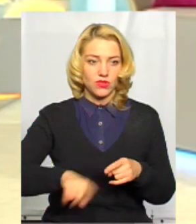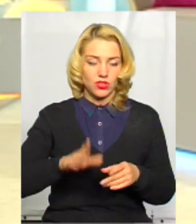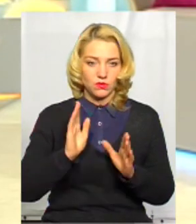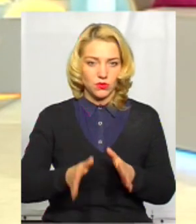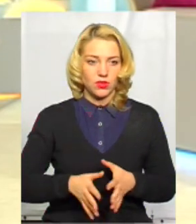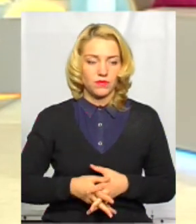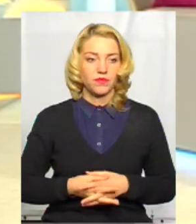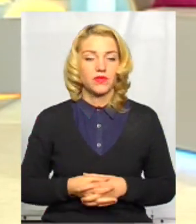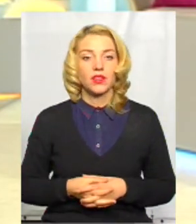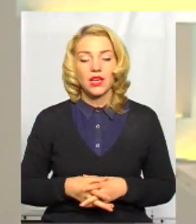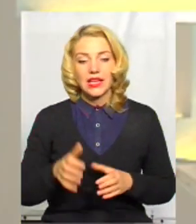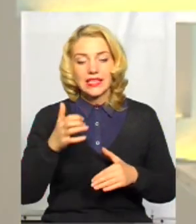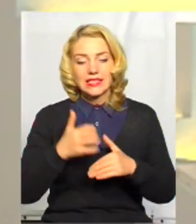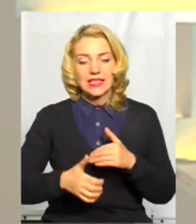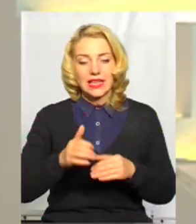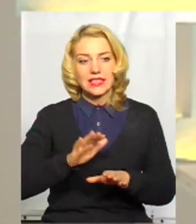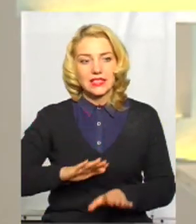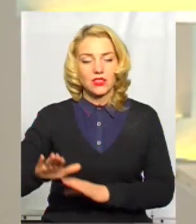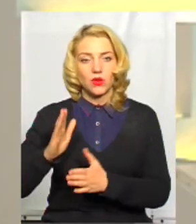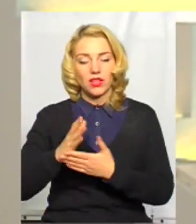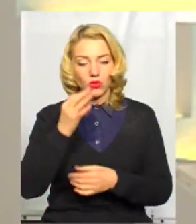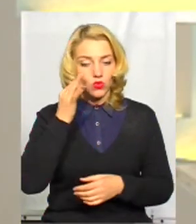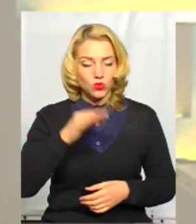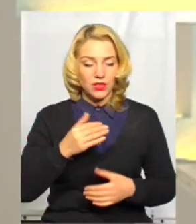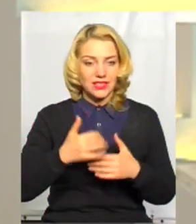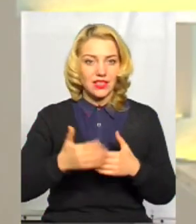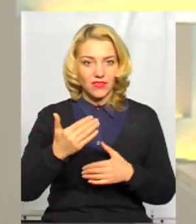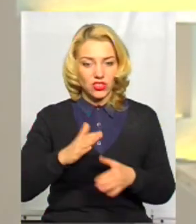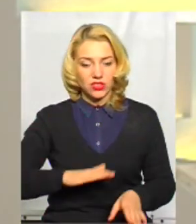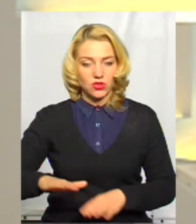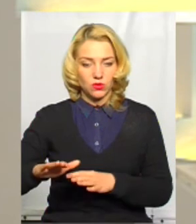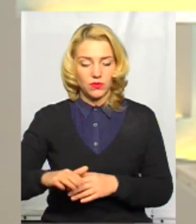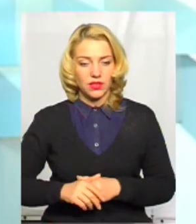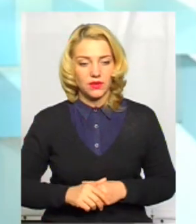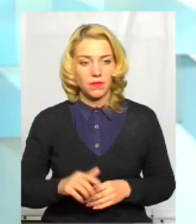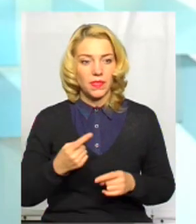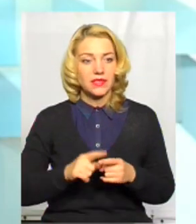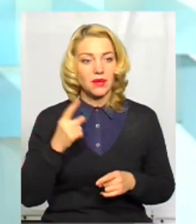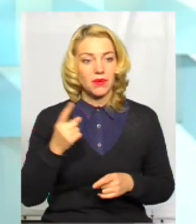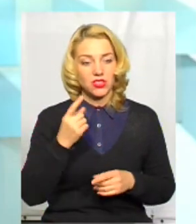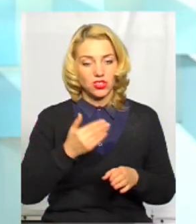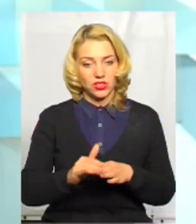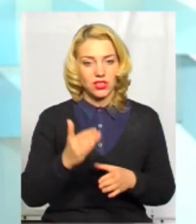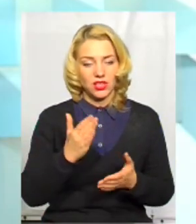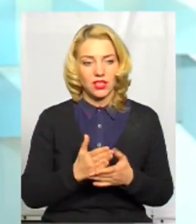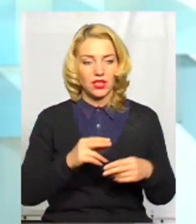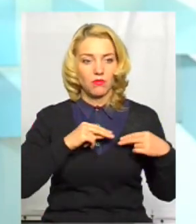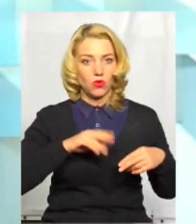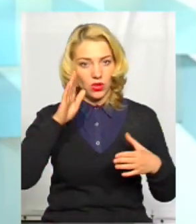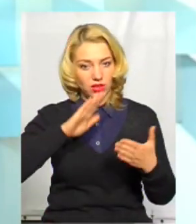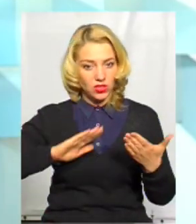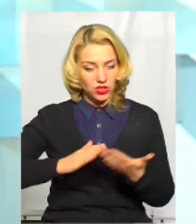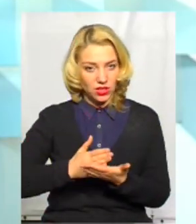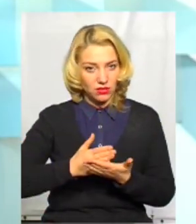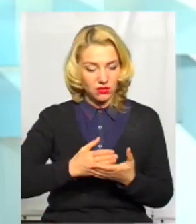Голиво місяць. От серед заступників є досвідчені серед ваших заступників? Я сказав, це перша частина. Є посади політичного